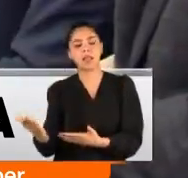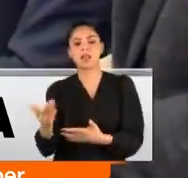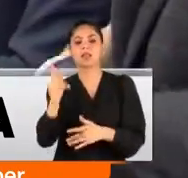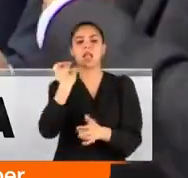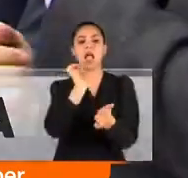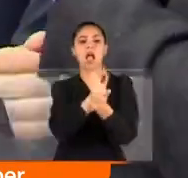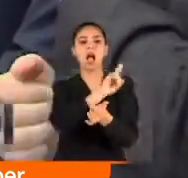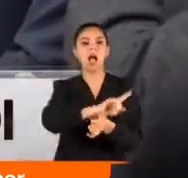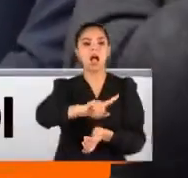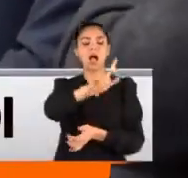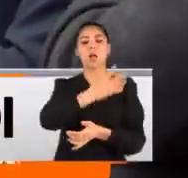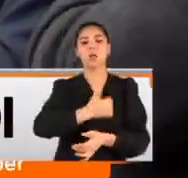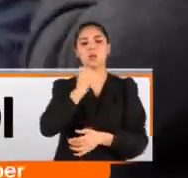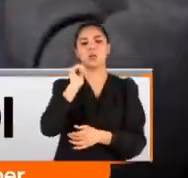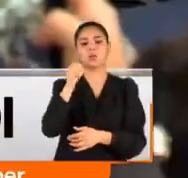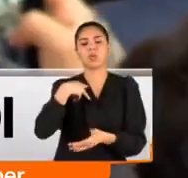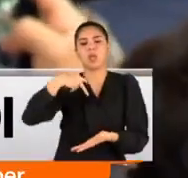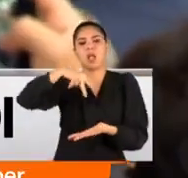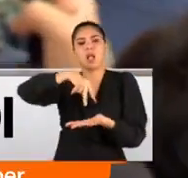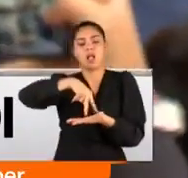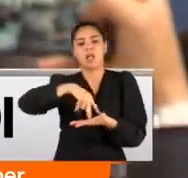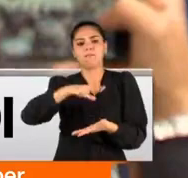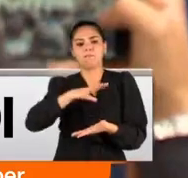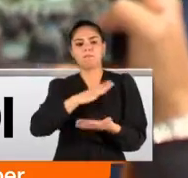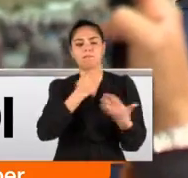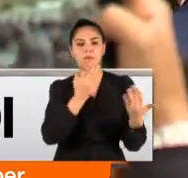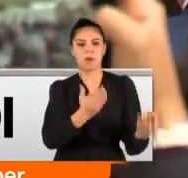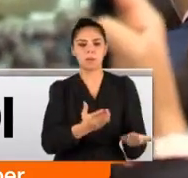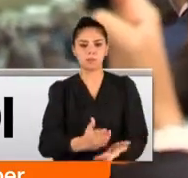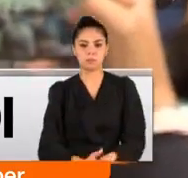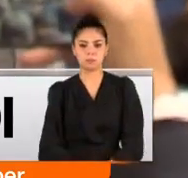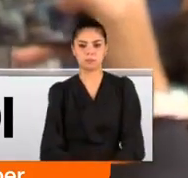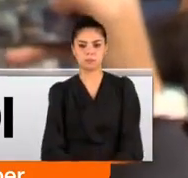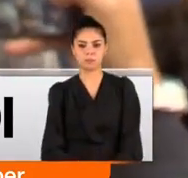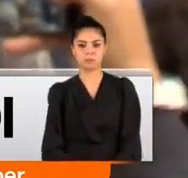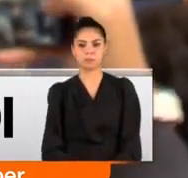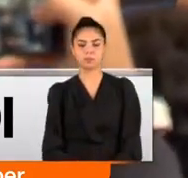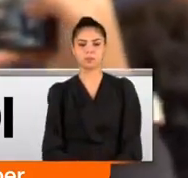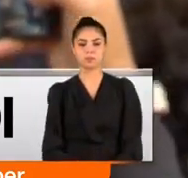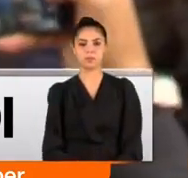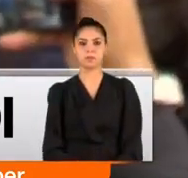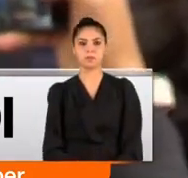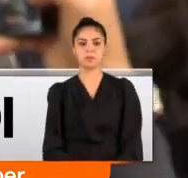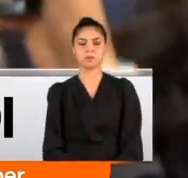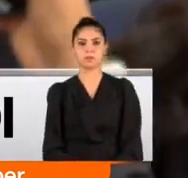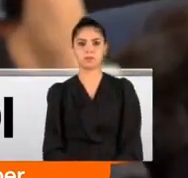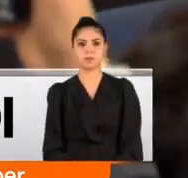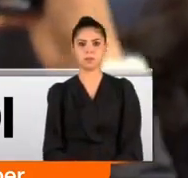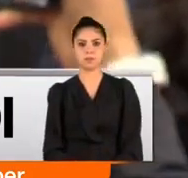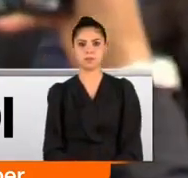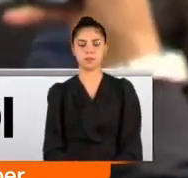Bayraktar ailesi acı gününde ayaktaydı. Canımızdan kıymetli bir tarafta babamızdı, bir tarafta